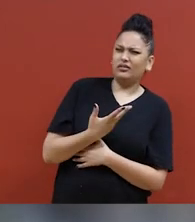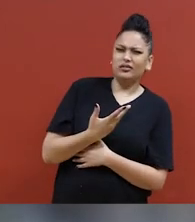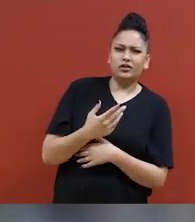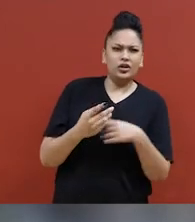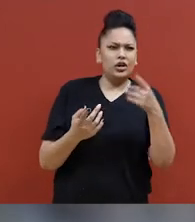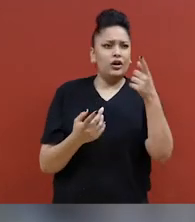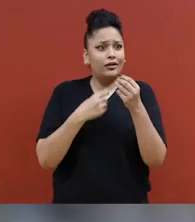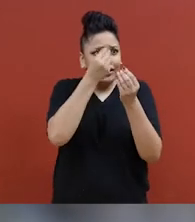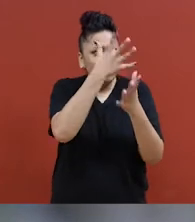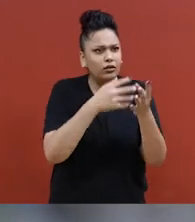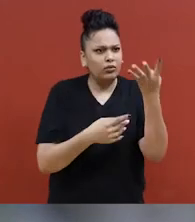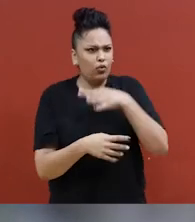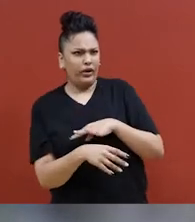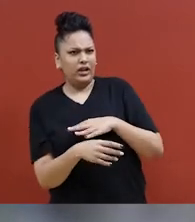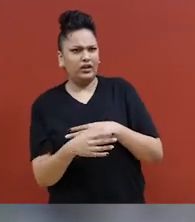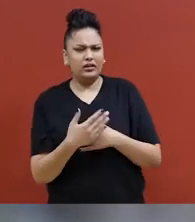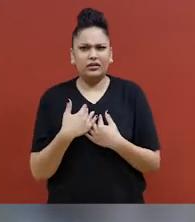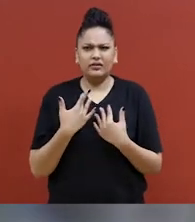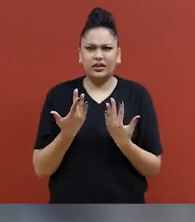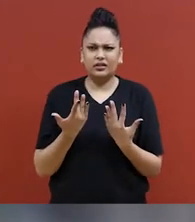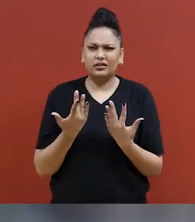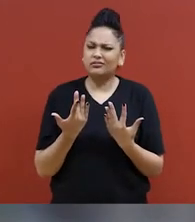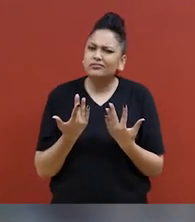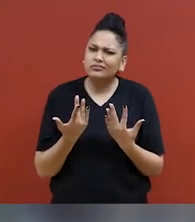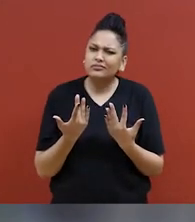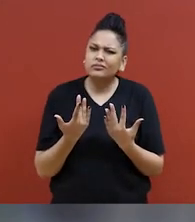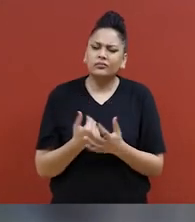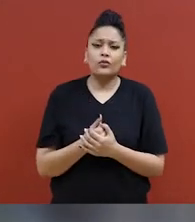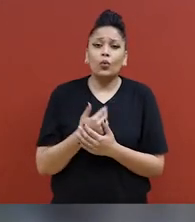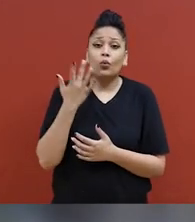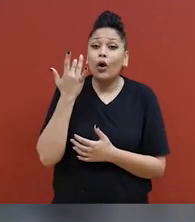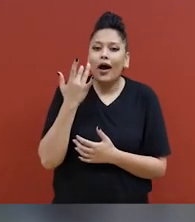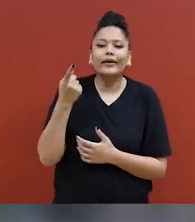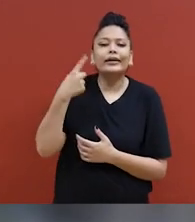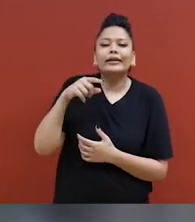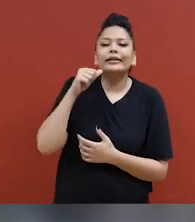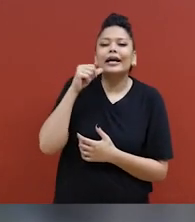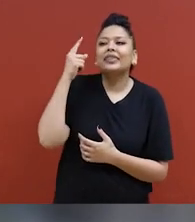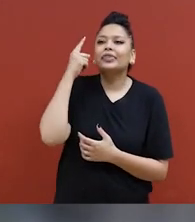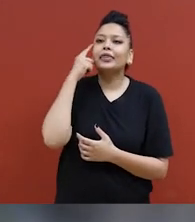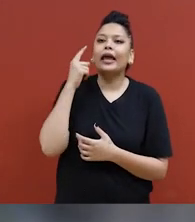intelligente pour avoir cette opinion ou parce qu'ils pensent que votre opinion n pas d'importance.